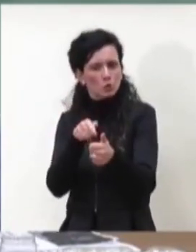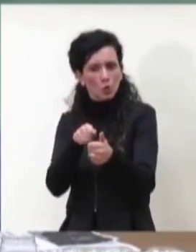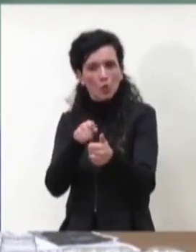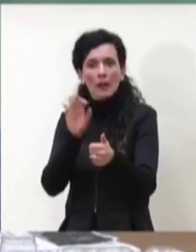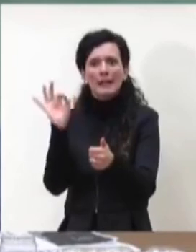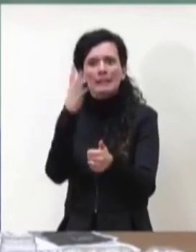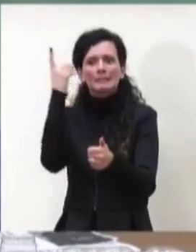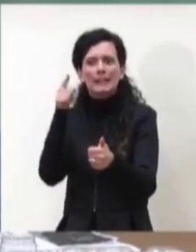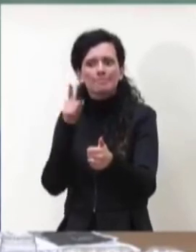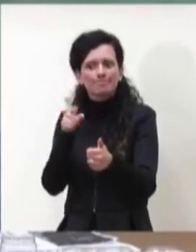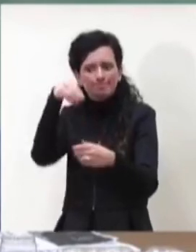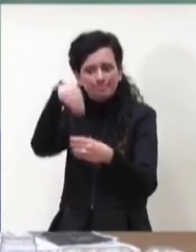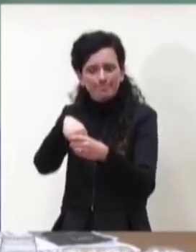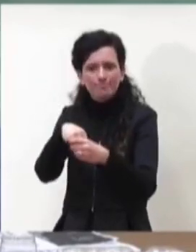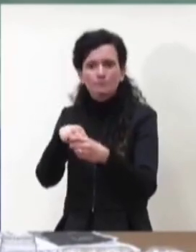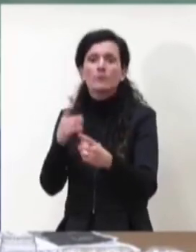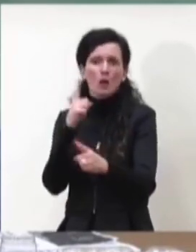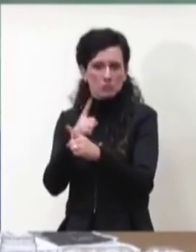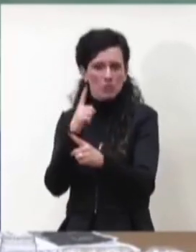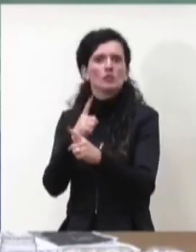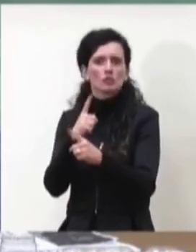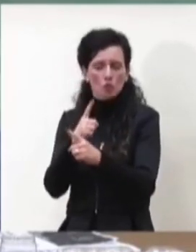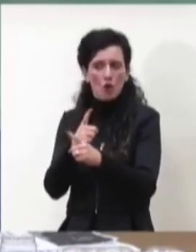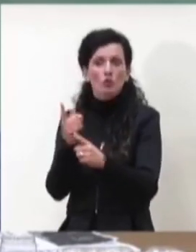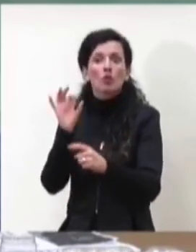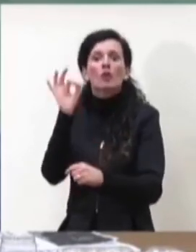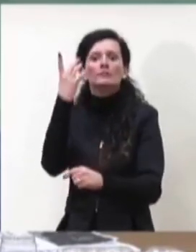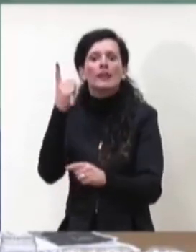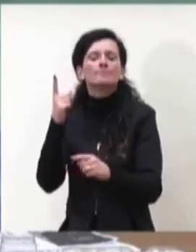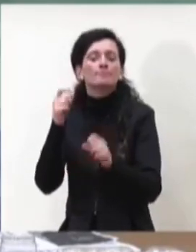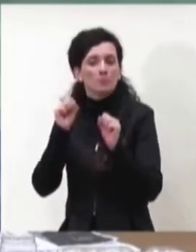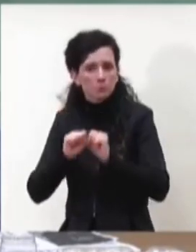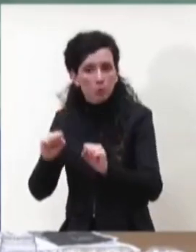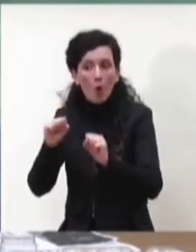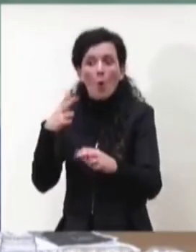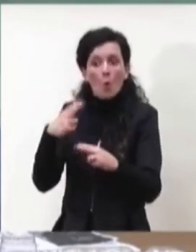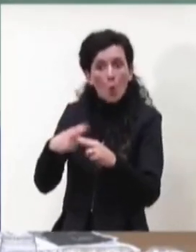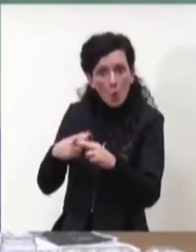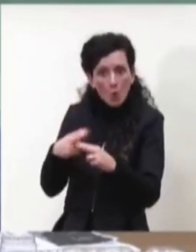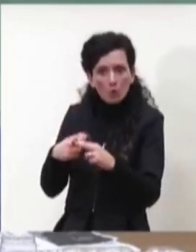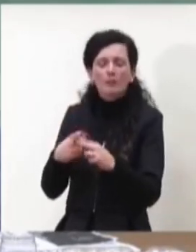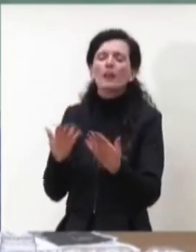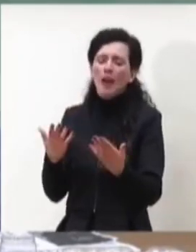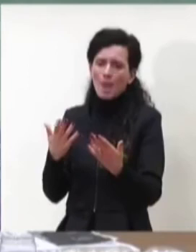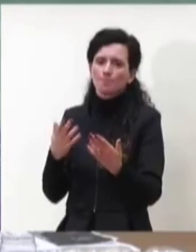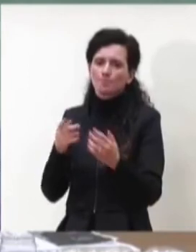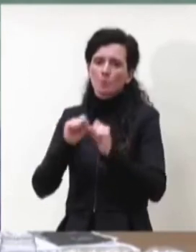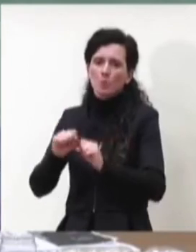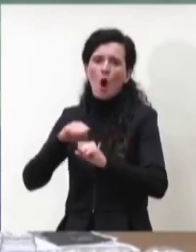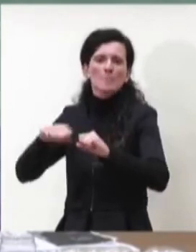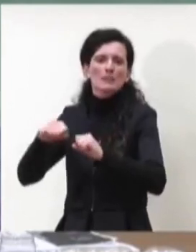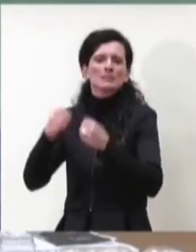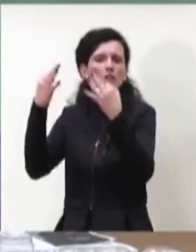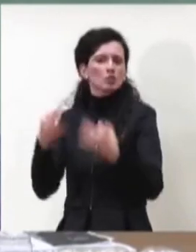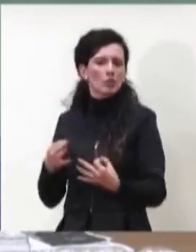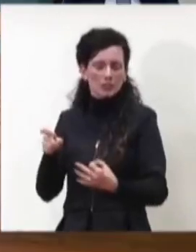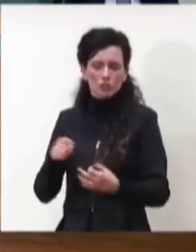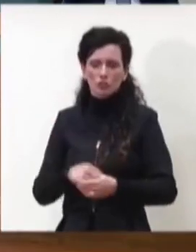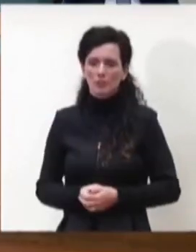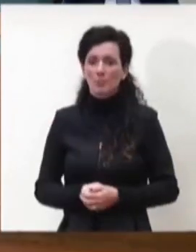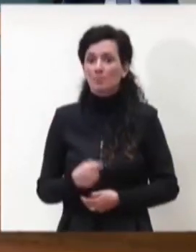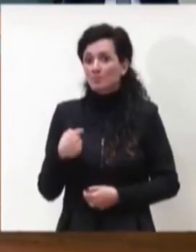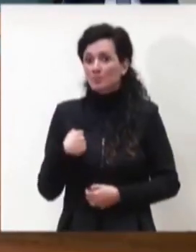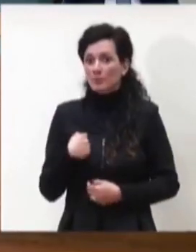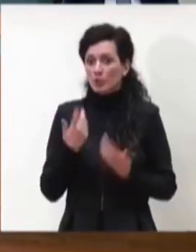condizioni per poterlo fare o ci siano utili, sia possa essere utili poterlo fare. Io mi